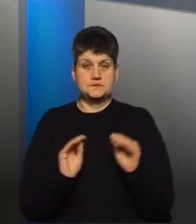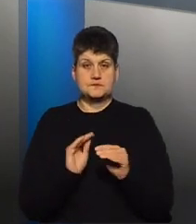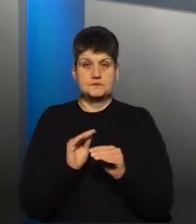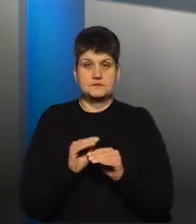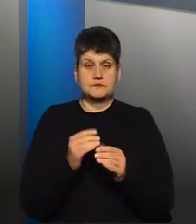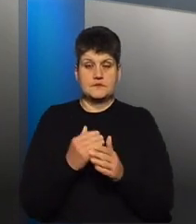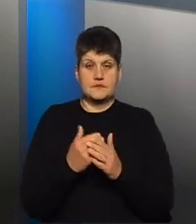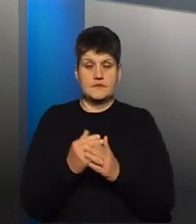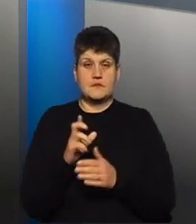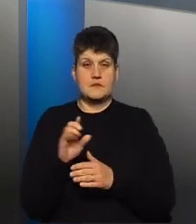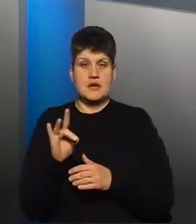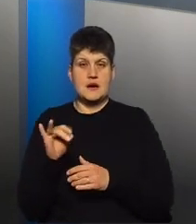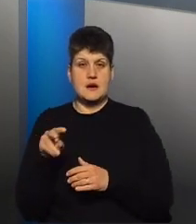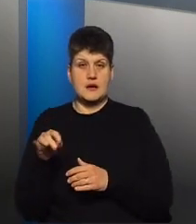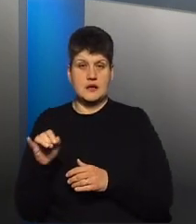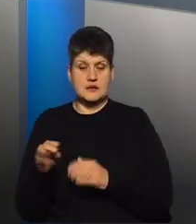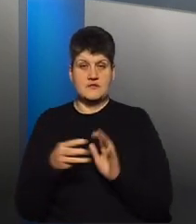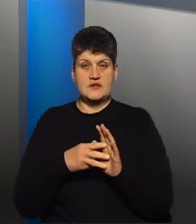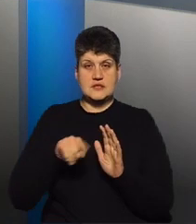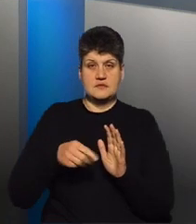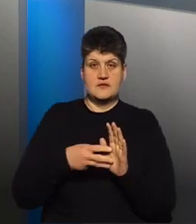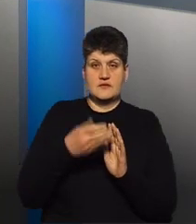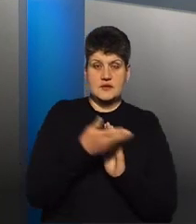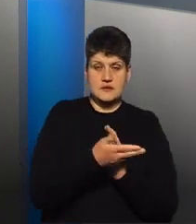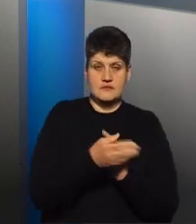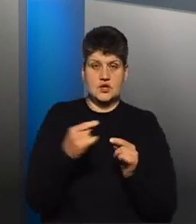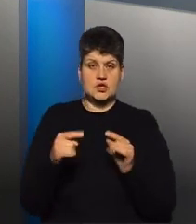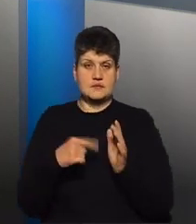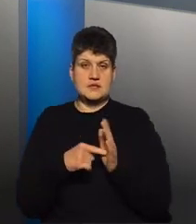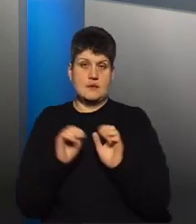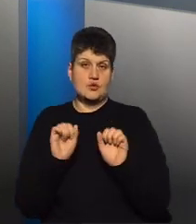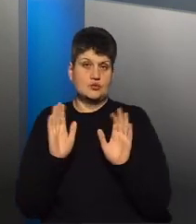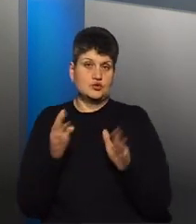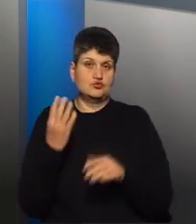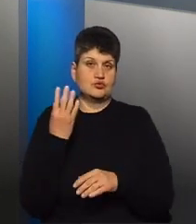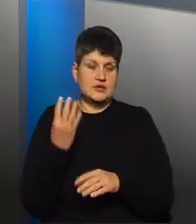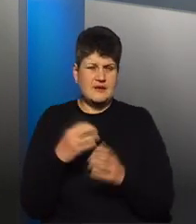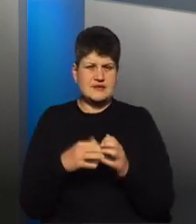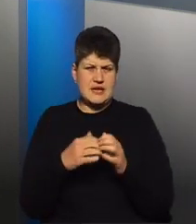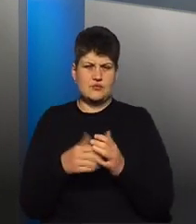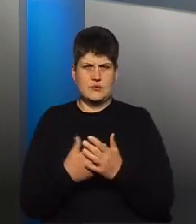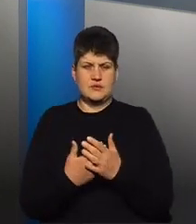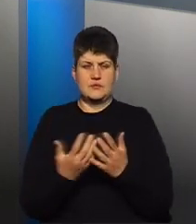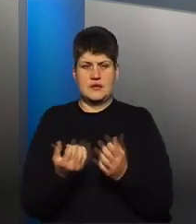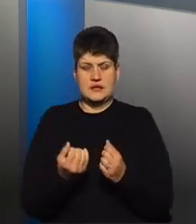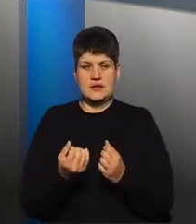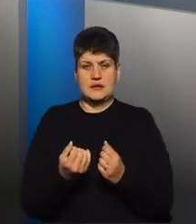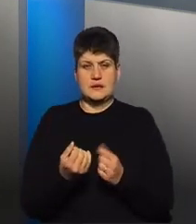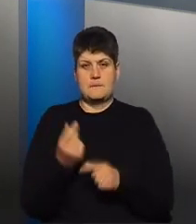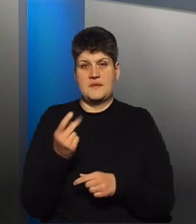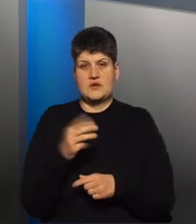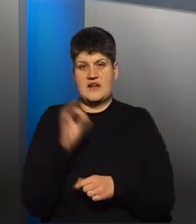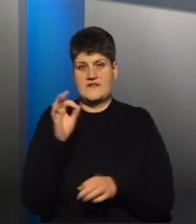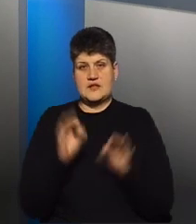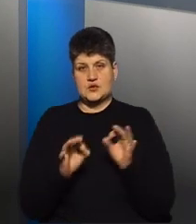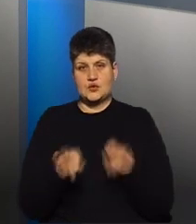Берліну коефіцієнт 8,8, по інших містах може бути 4, але в середньому, якщо брати по Німеччині, також виходить на 1,5%, так як і